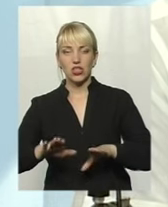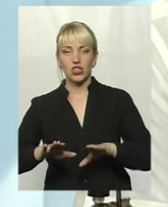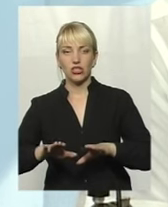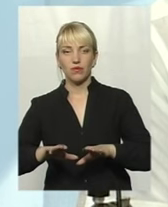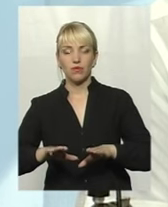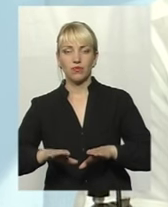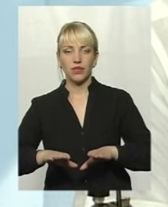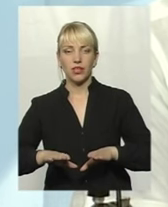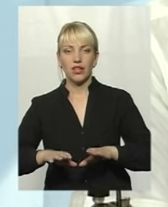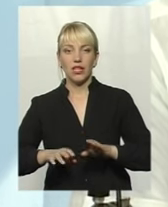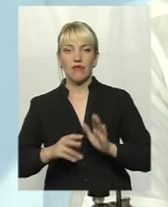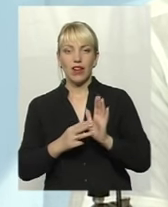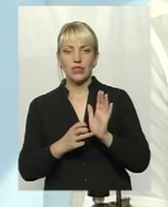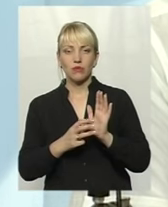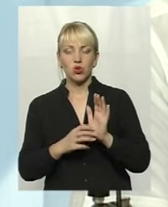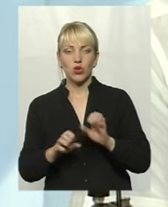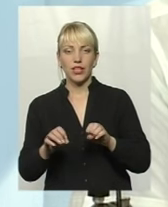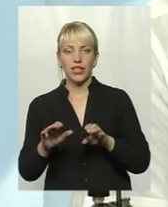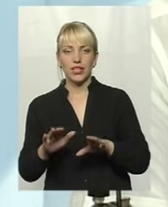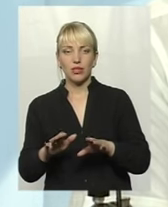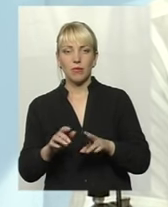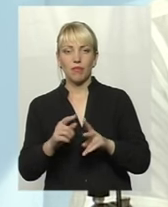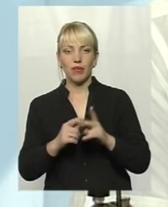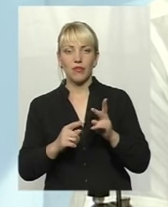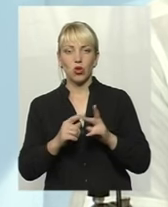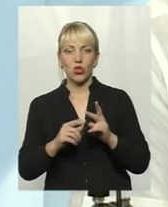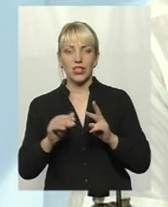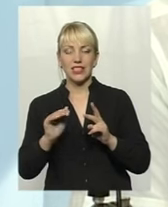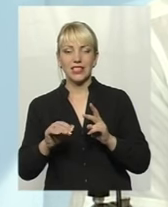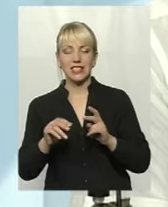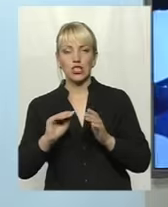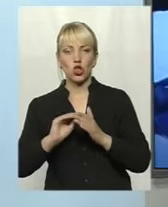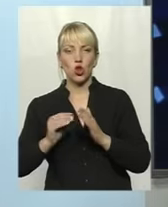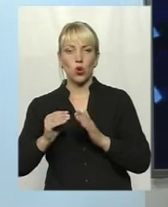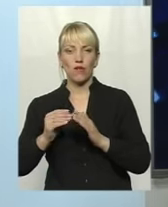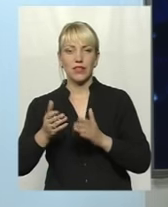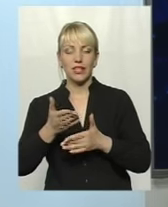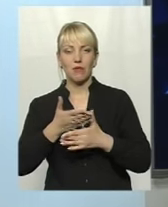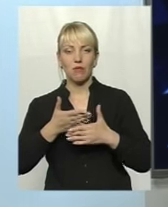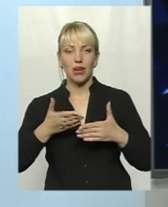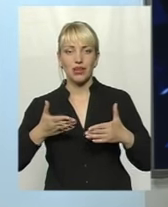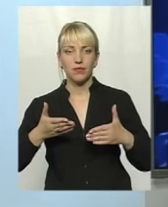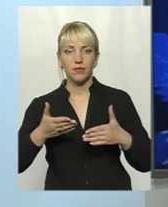вже. Так, 800 рішень. Більше півтори тисячі довідок. Тобто, ми порівнювали, провели таку,